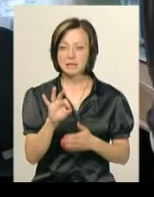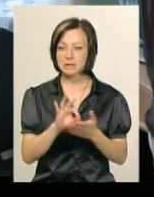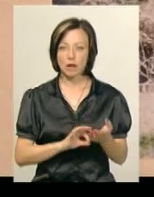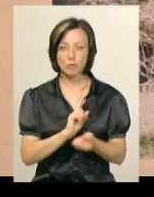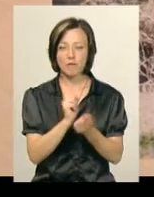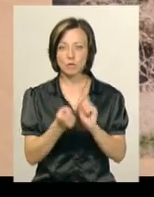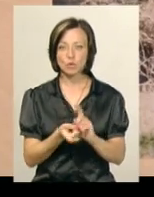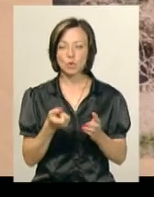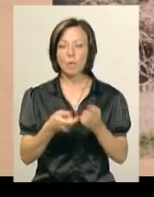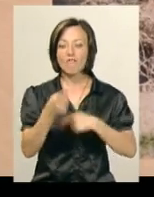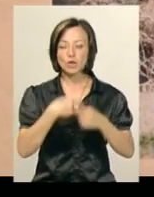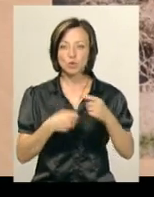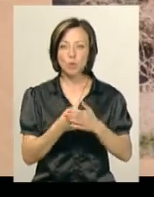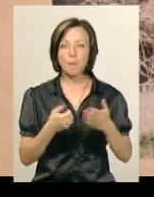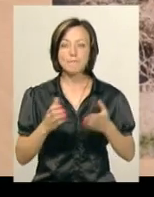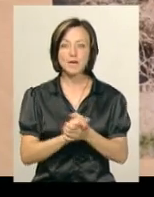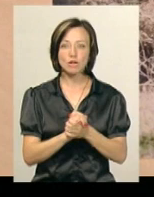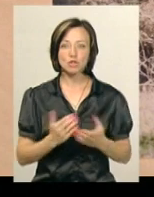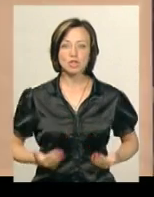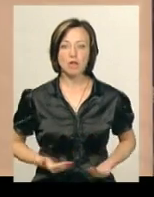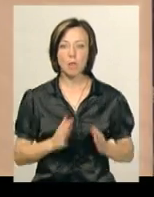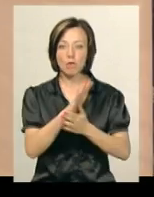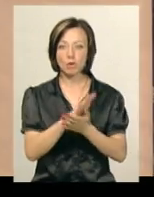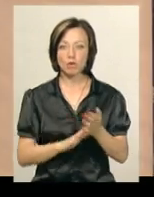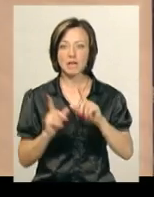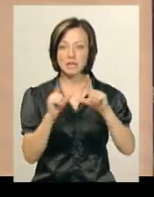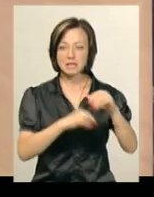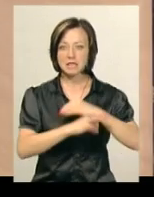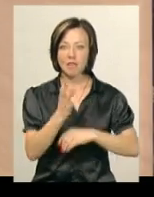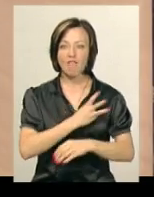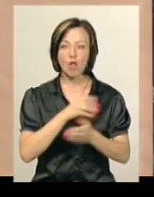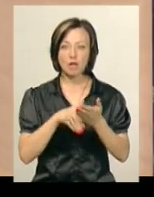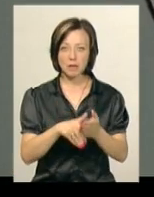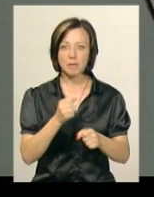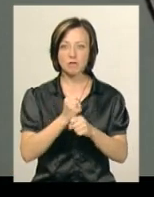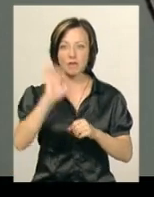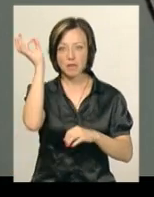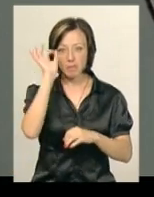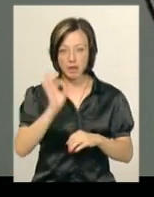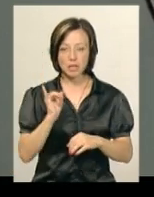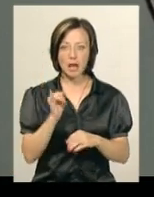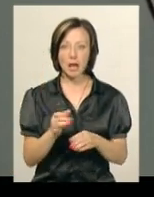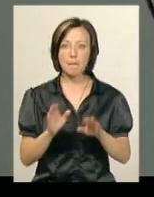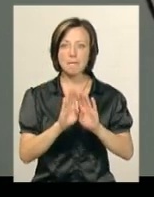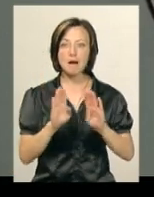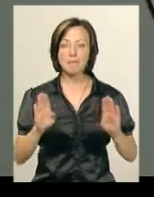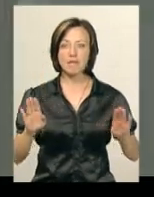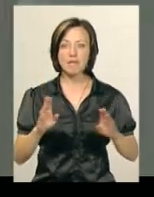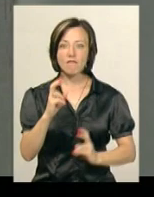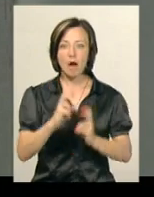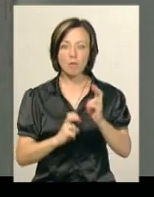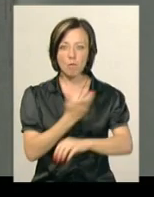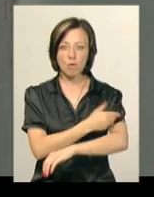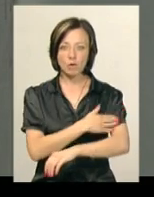мирного життя. Спочатку продовжував їздити на схід як волонтер, потім працював у Німеччині та на меблевій фабриці у Польщі. Каже,